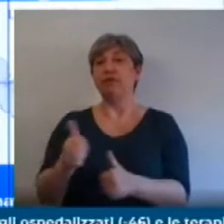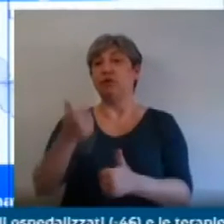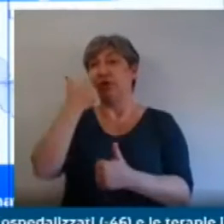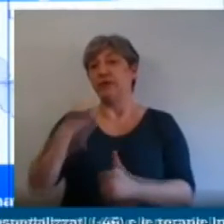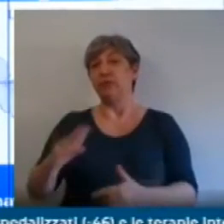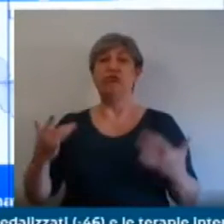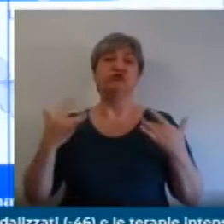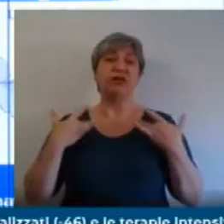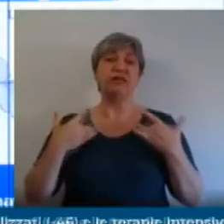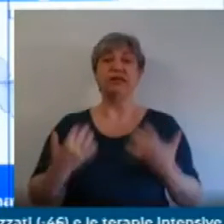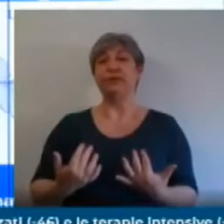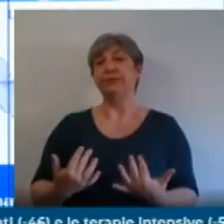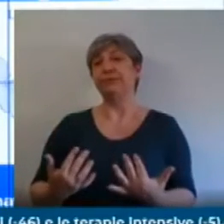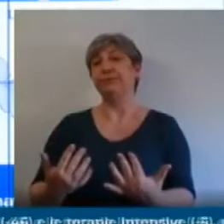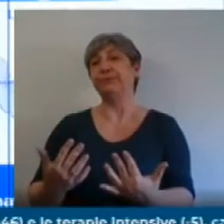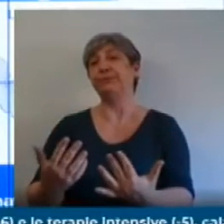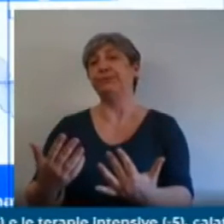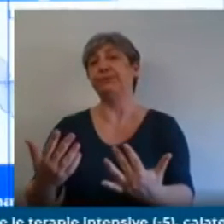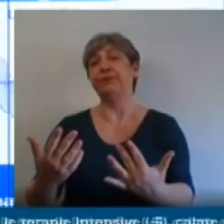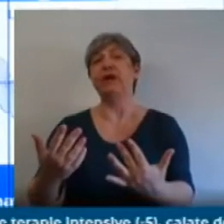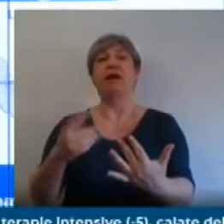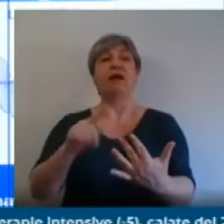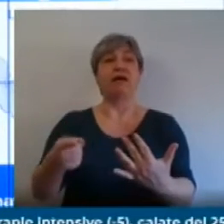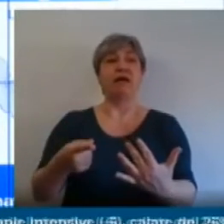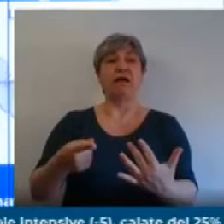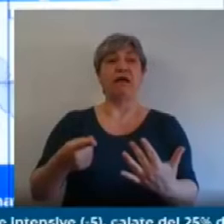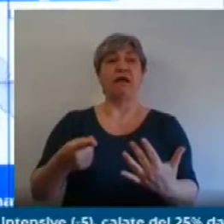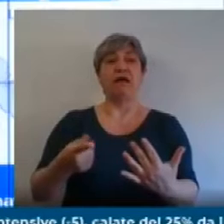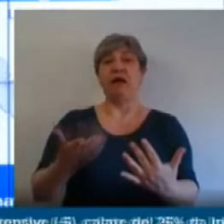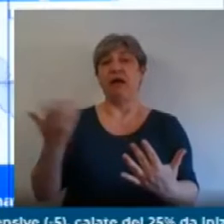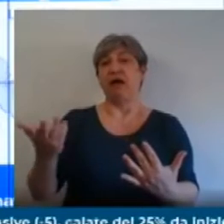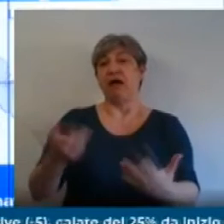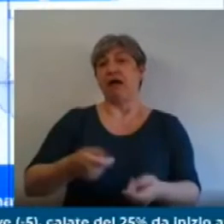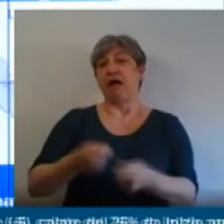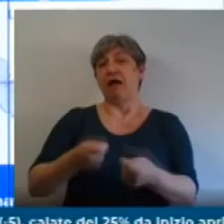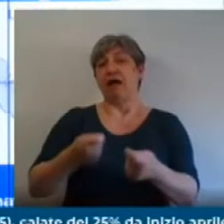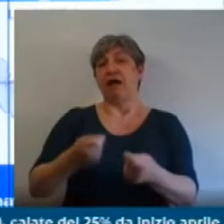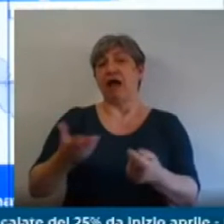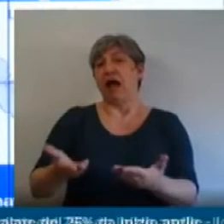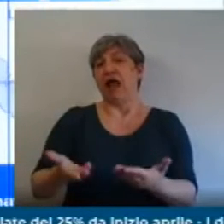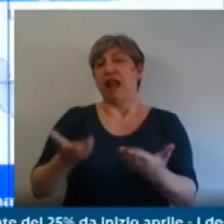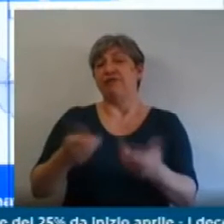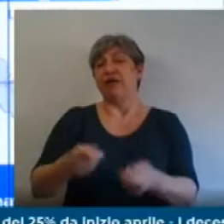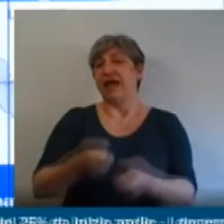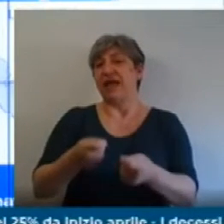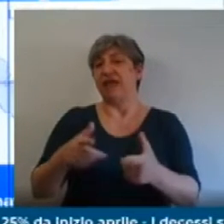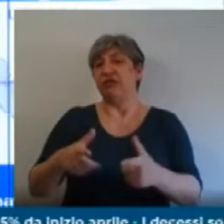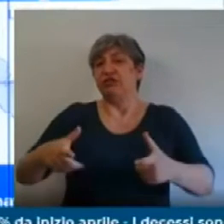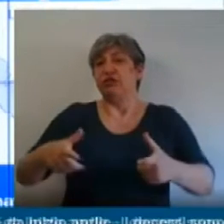sono le principali novità oltre a alcune parti relative al servizio di